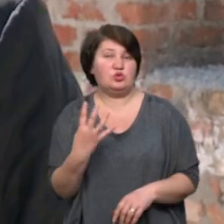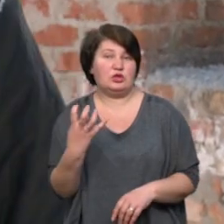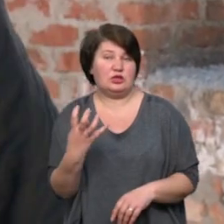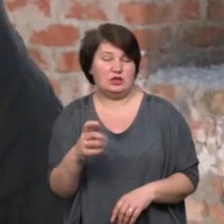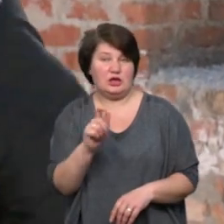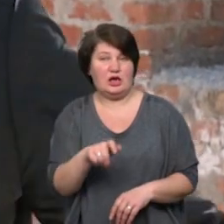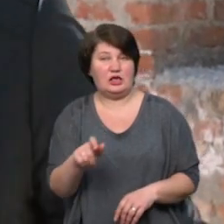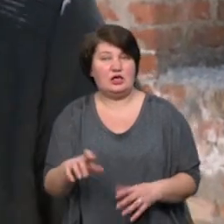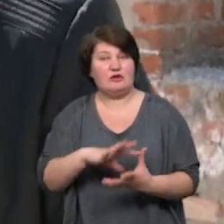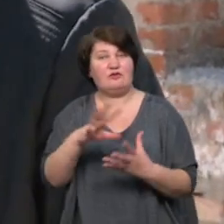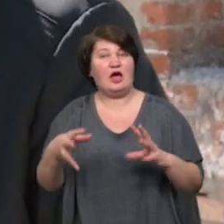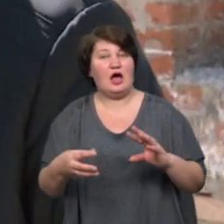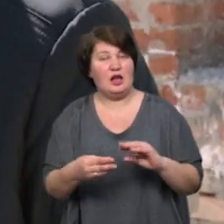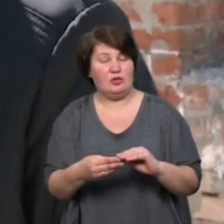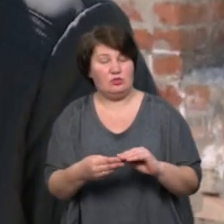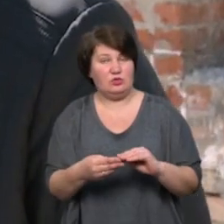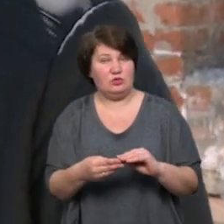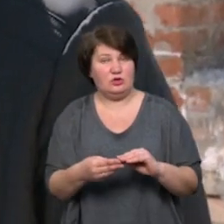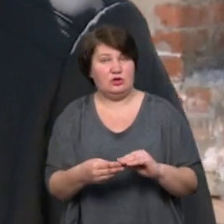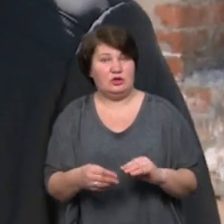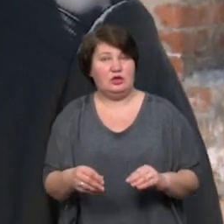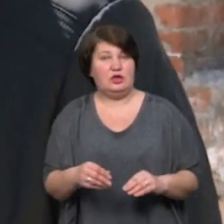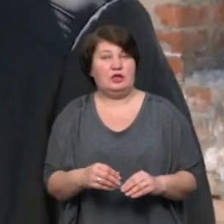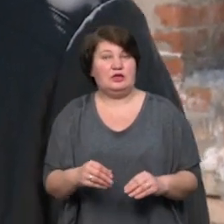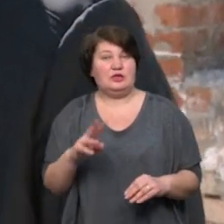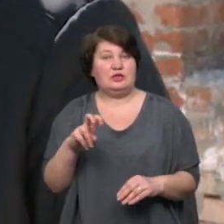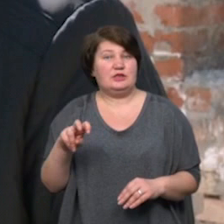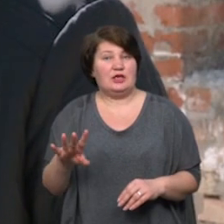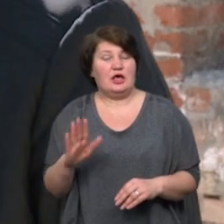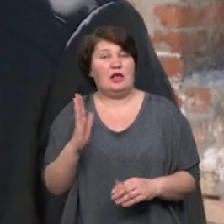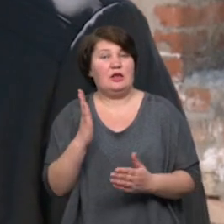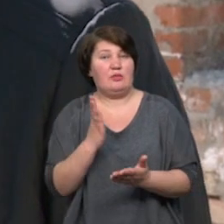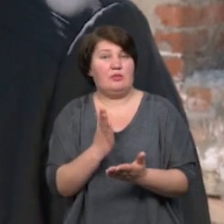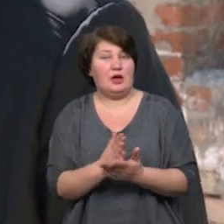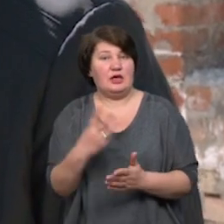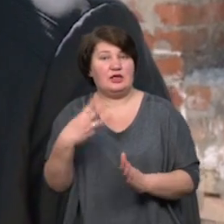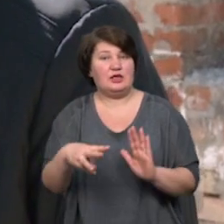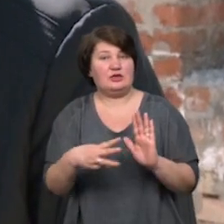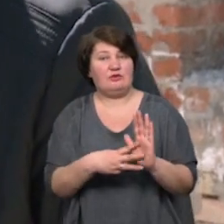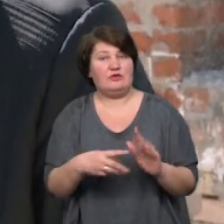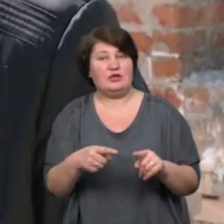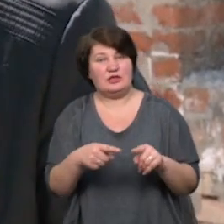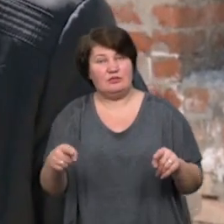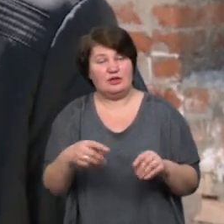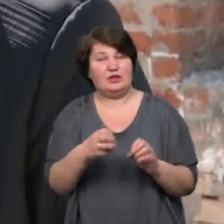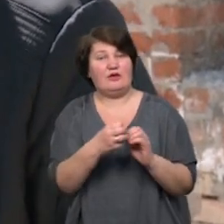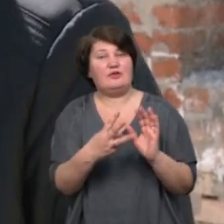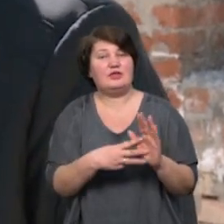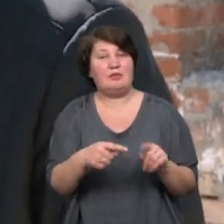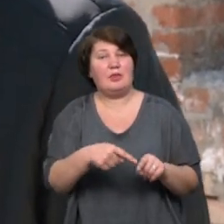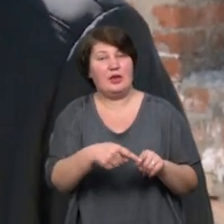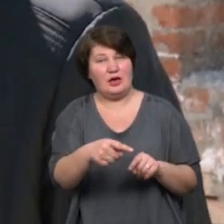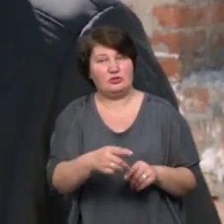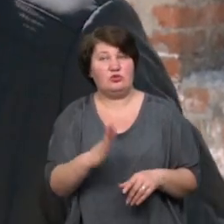Загальний зал спортивний має ширину ігрового поля 38 на 18. Ну, звичайно, там будуть ще